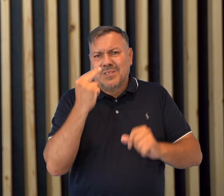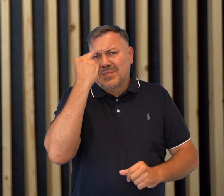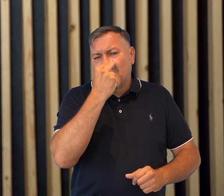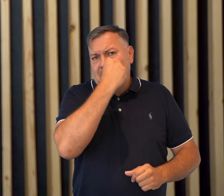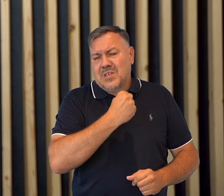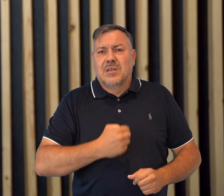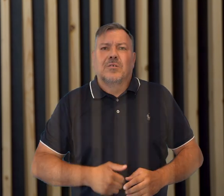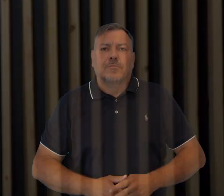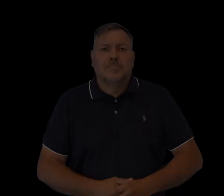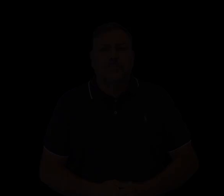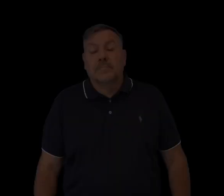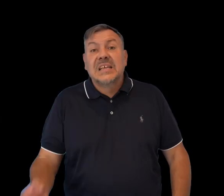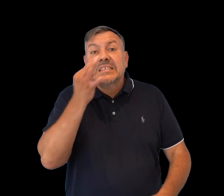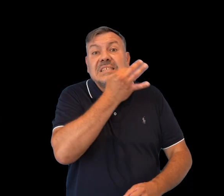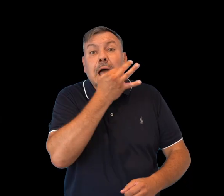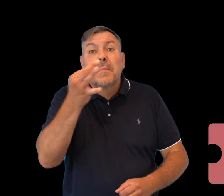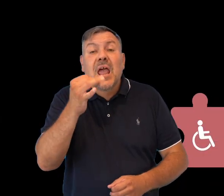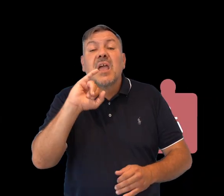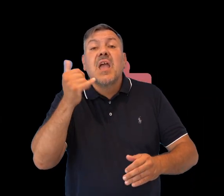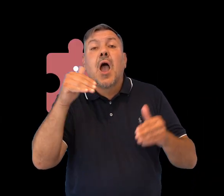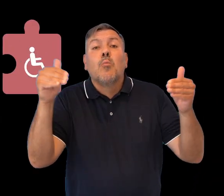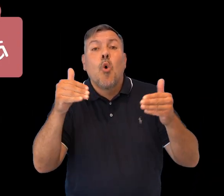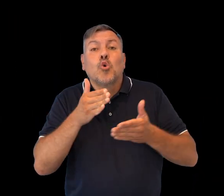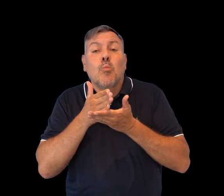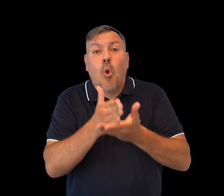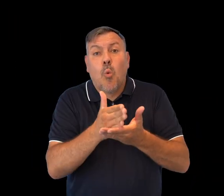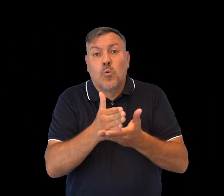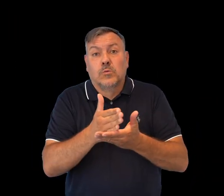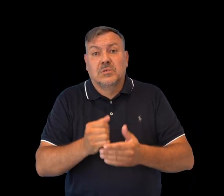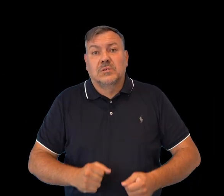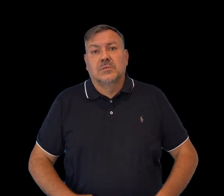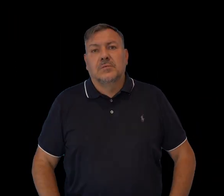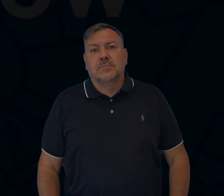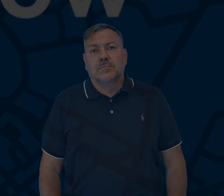dysfunkcją narządu wzroku. Zapytaj, jak możesz pomóc.